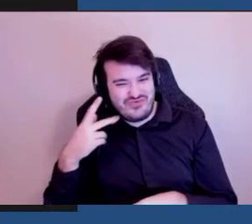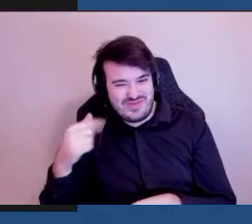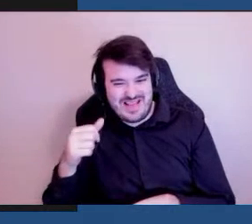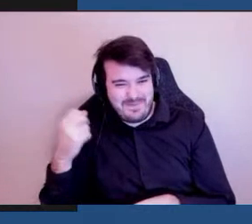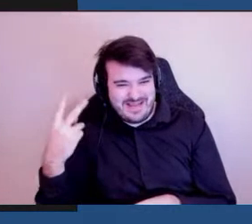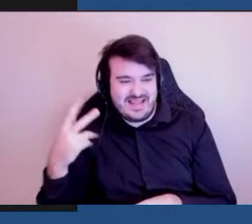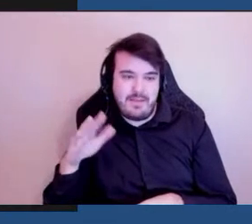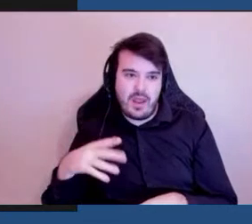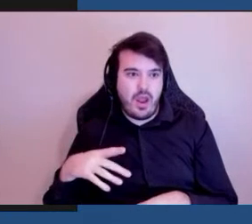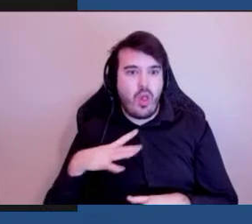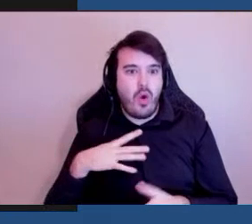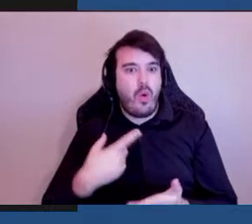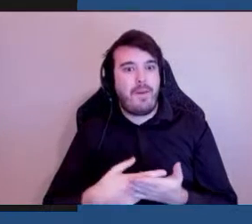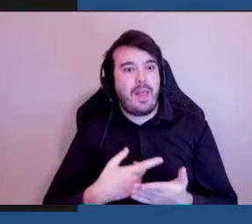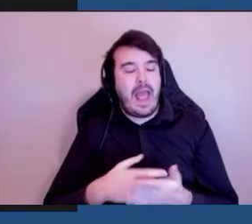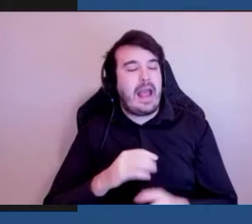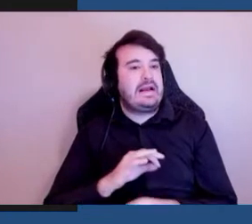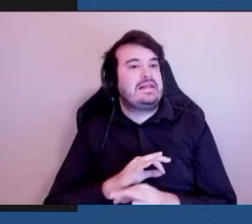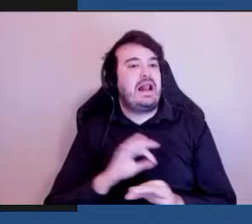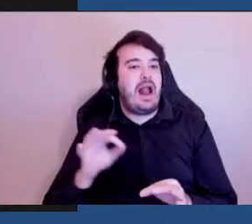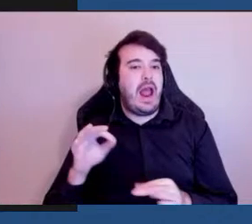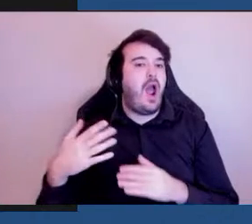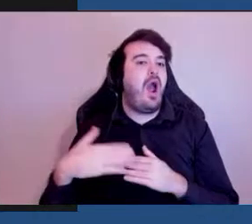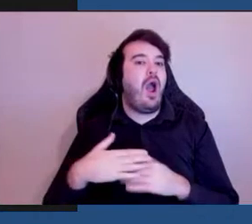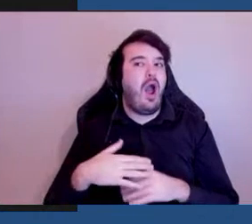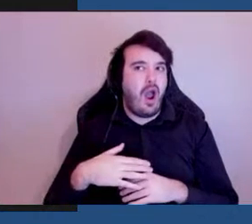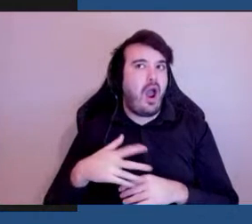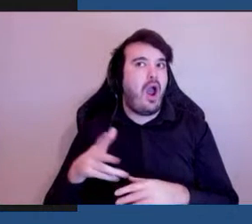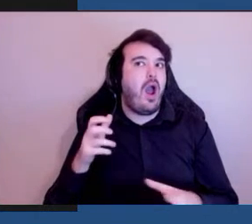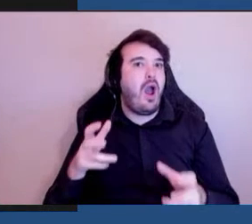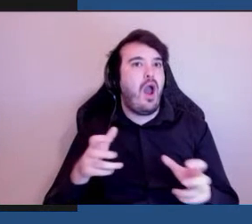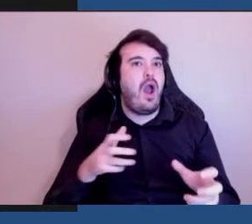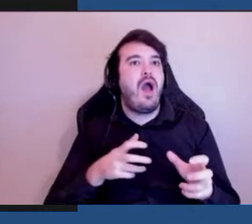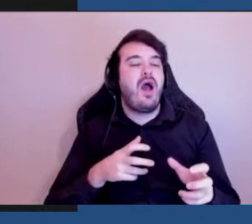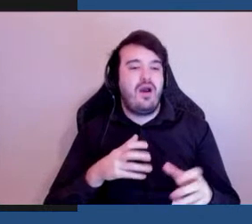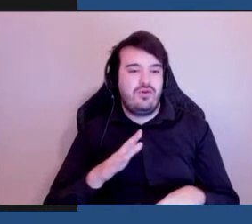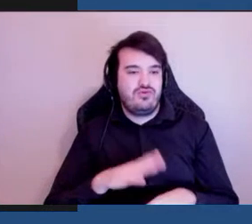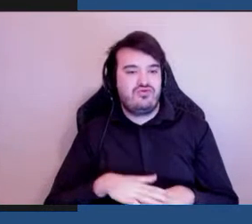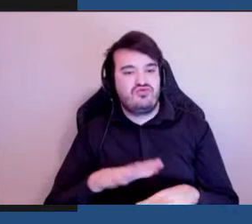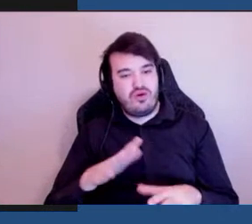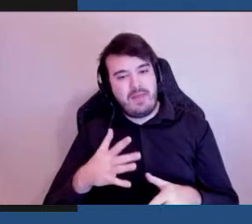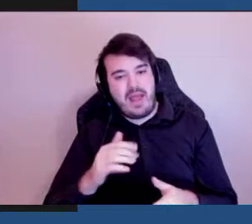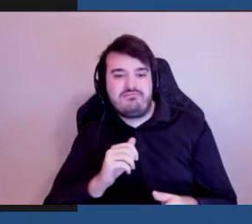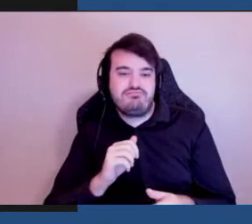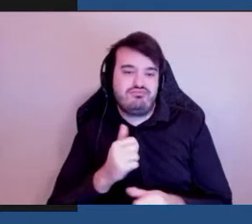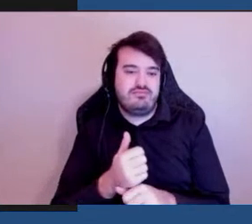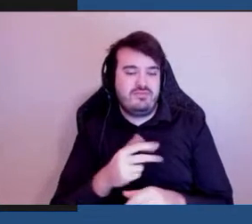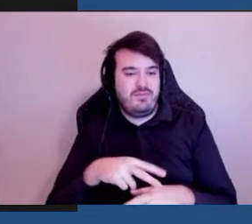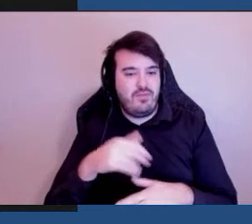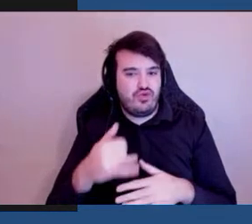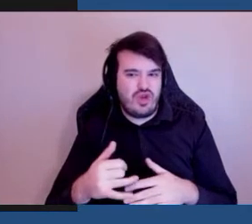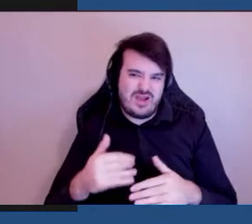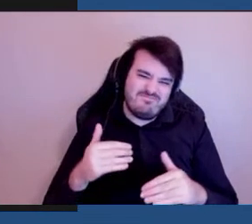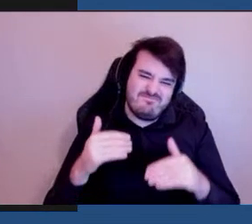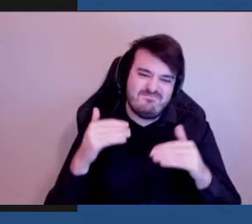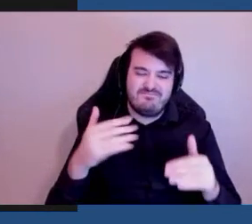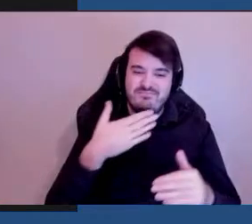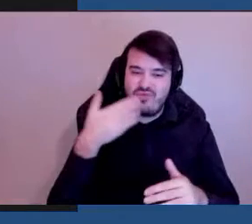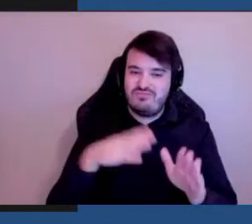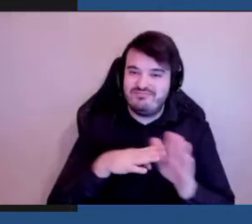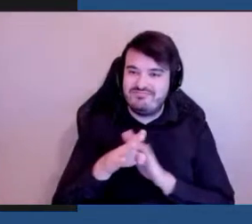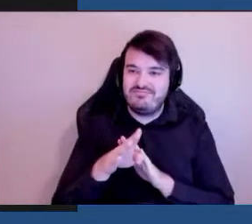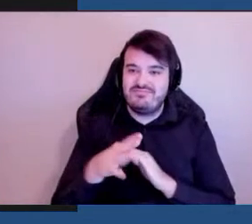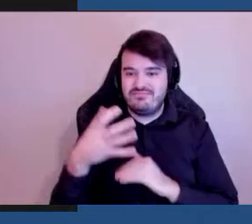commentaires qui nous aideront à mener ce projet de l'avant et nous voulons vraiment